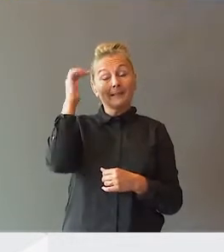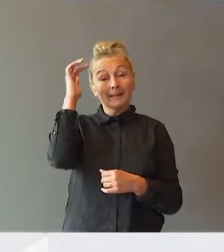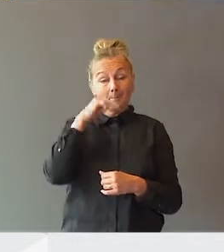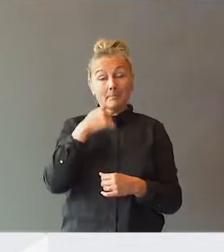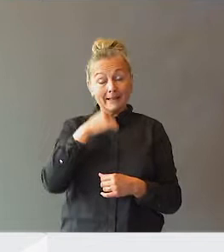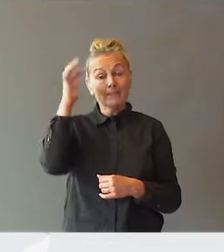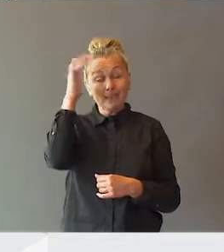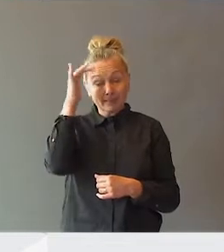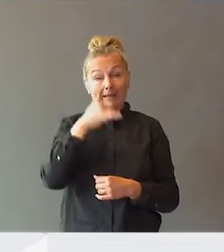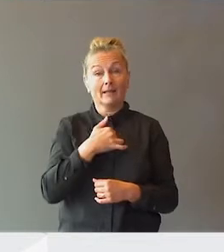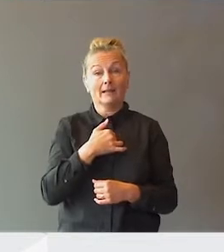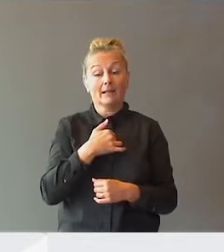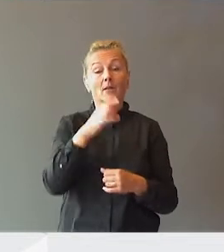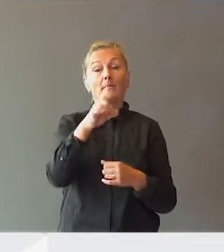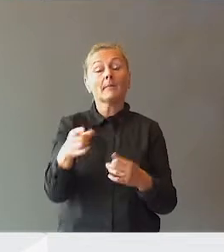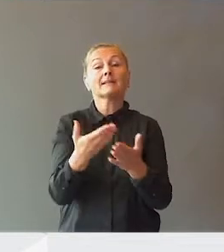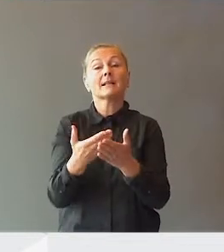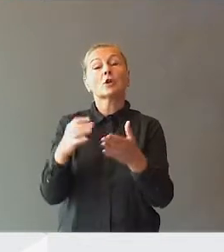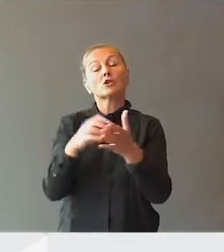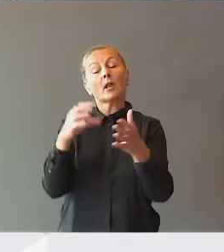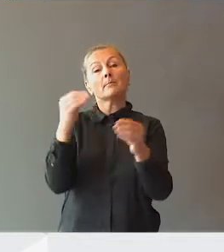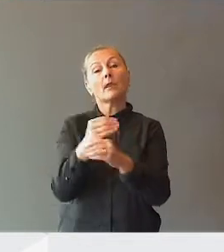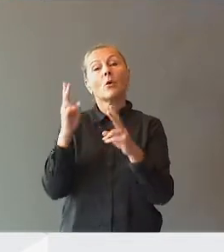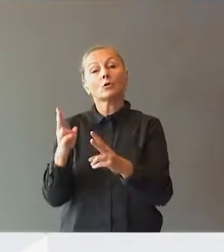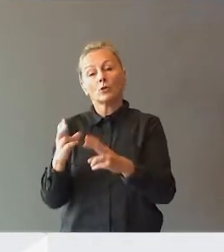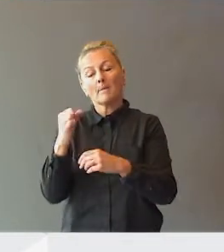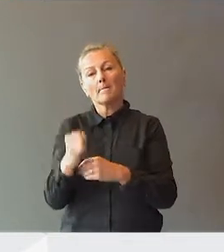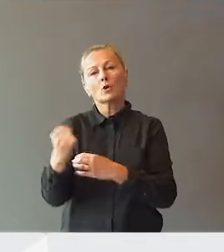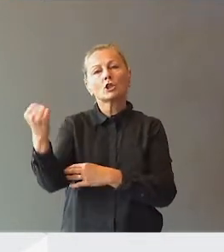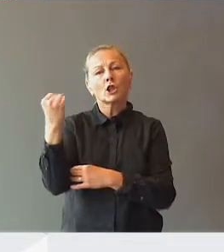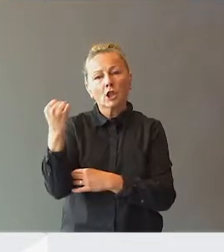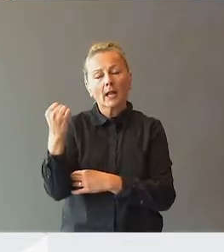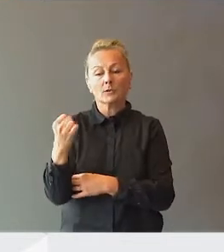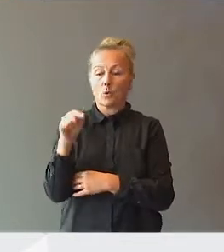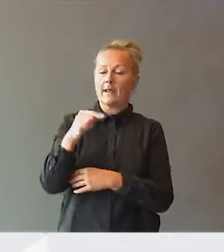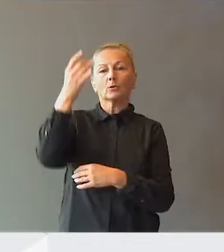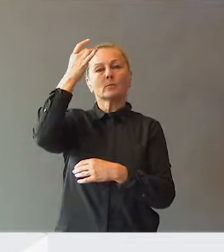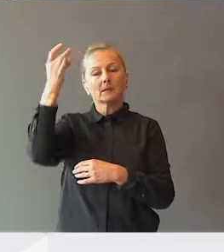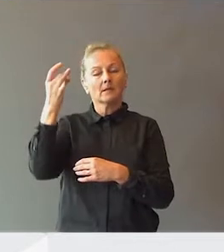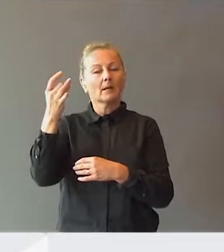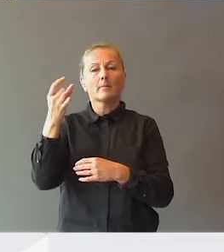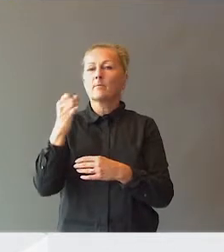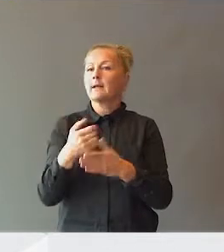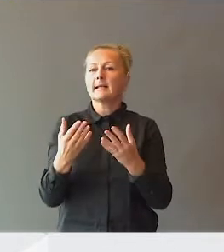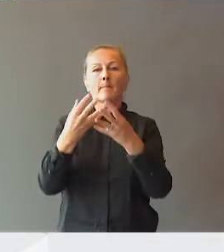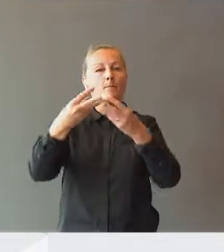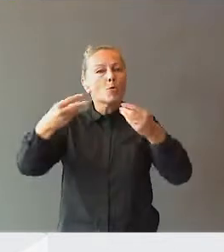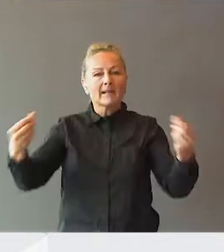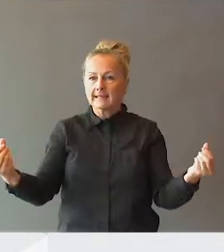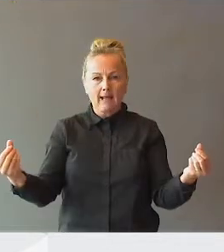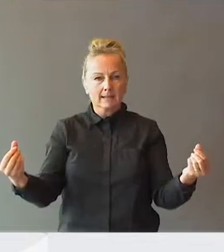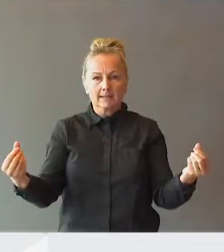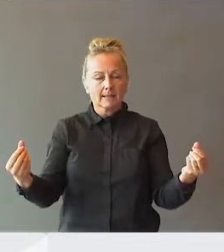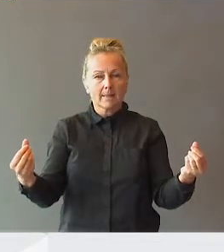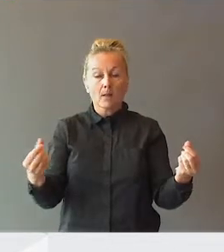at PP-tjenesten og statpedå må styrkes, og den kompetansen her må ikke pulveriseres.